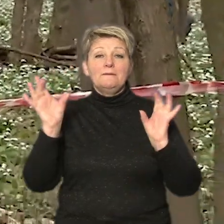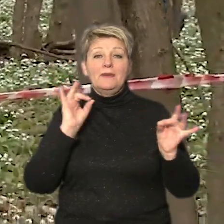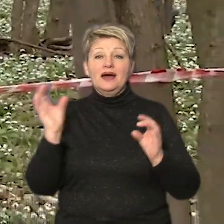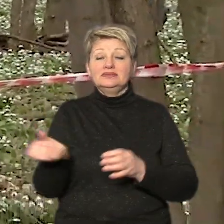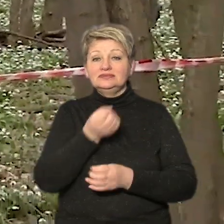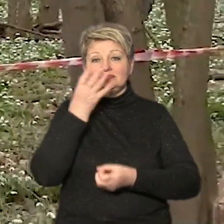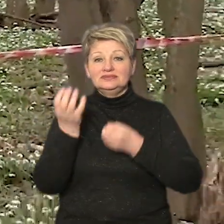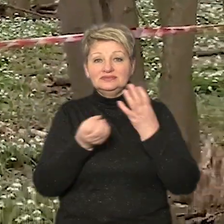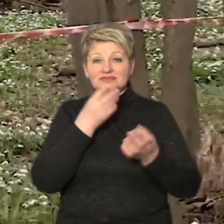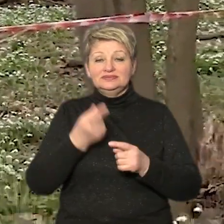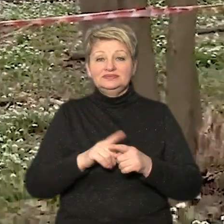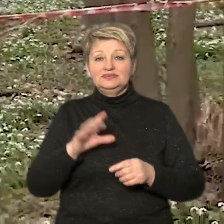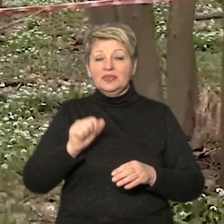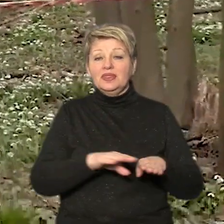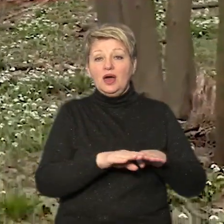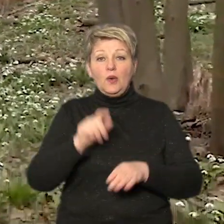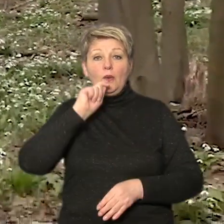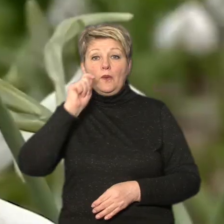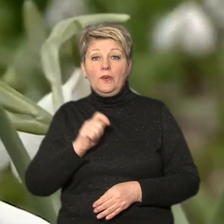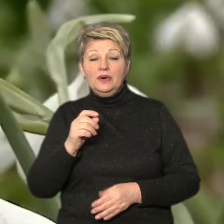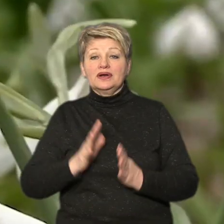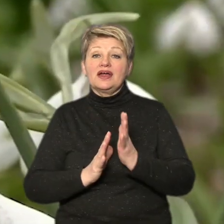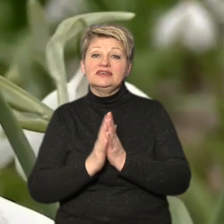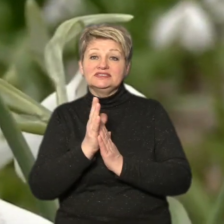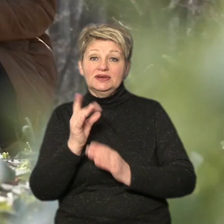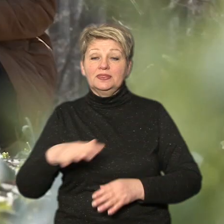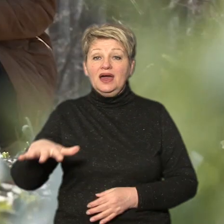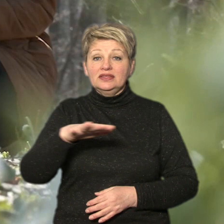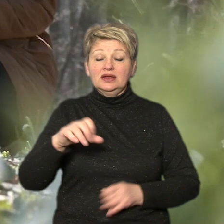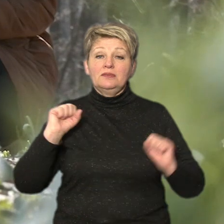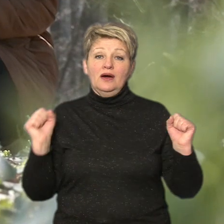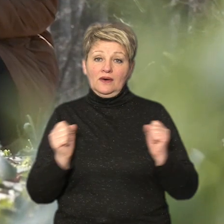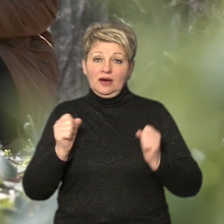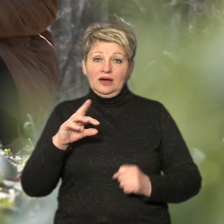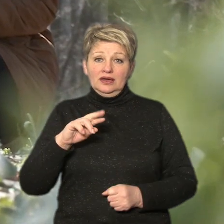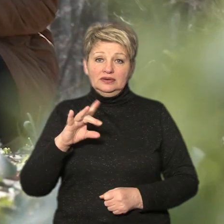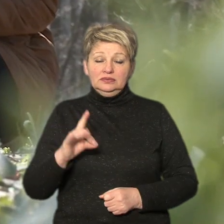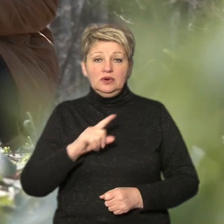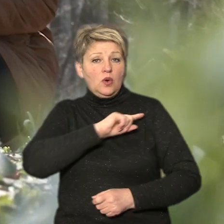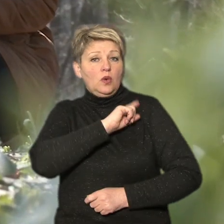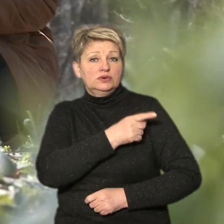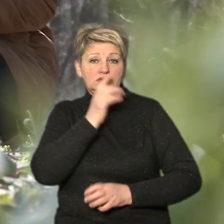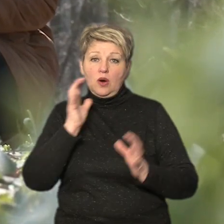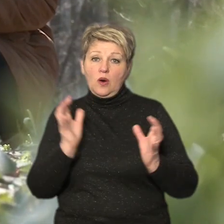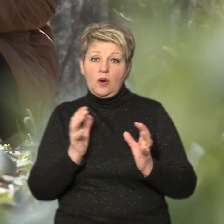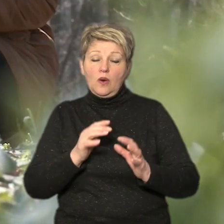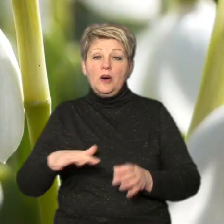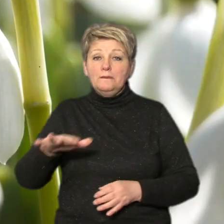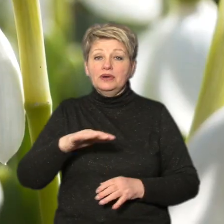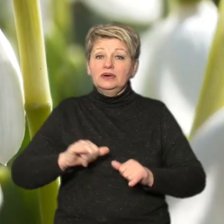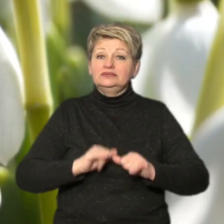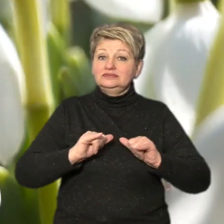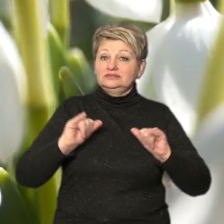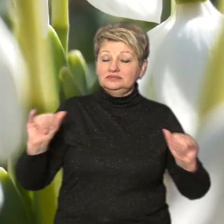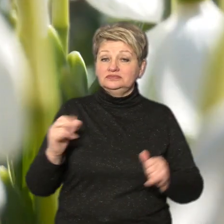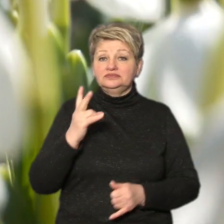-складча з того на рівненні Україні роста на території холодного яру. Завдяки посиленій охороні щороку ця площа збільшується щонайменше